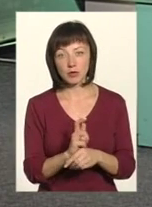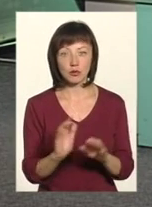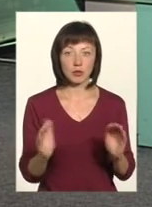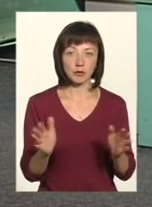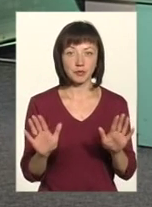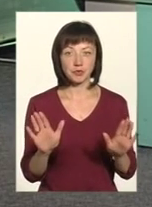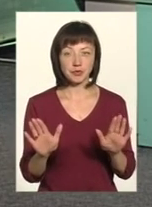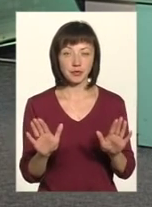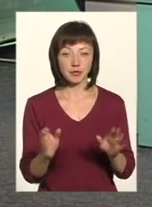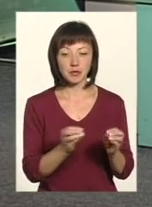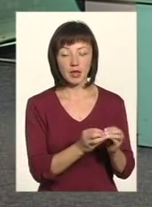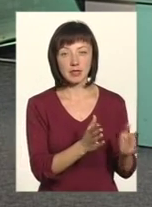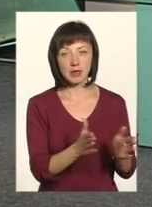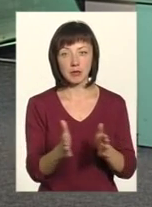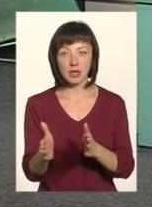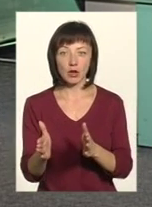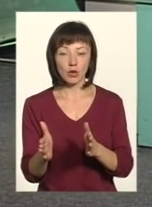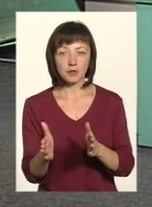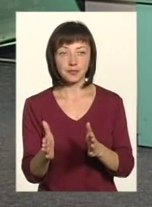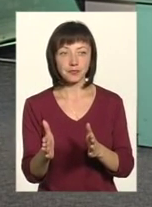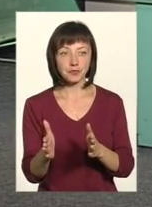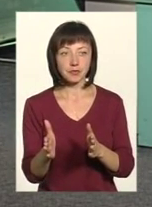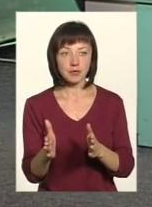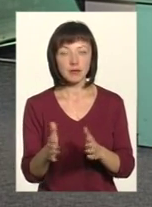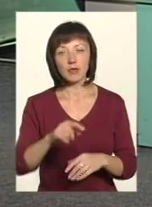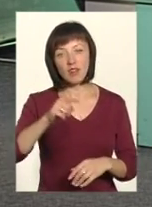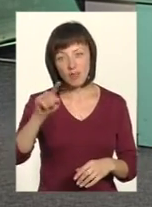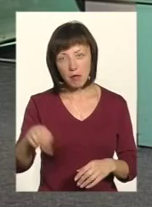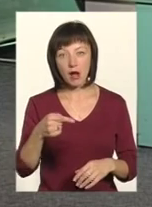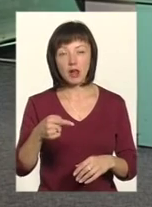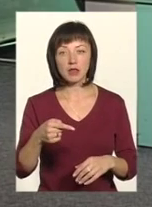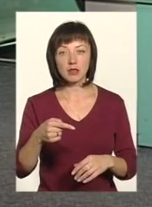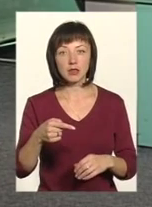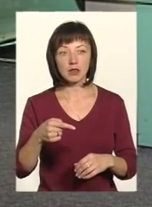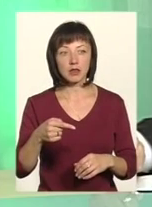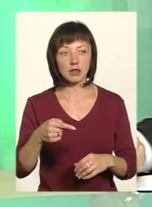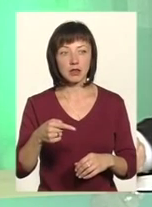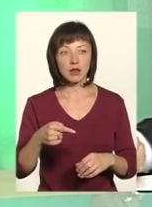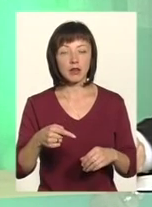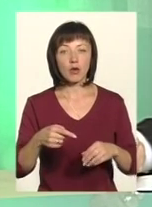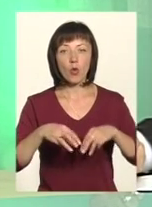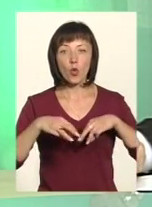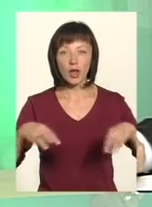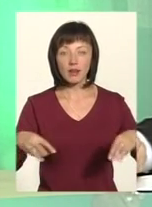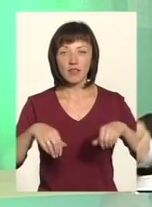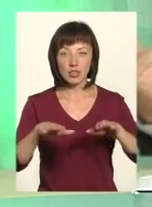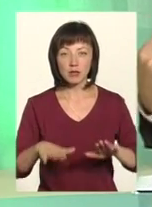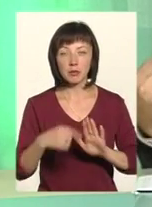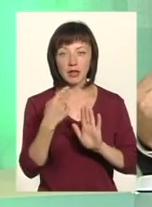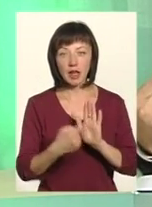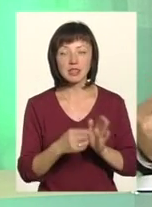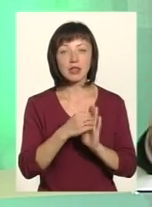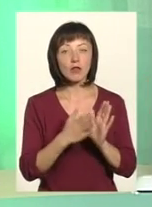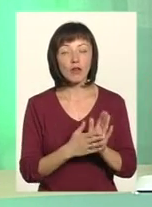знаєте, стабільно і об'єктивно оцінювати ситуацію і вимагати уряда вирішувати ті питання, які були задекларовані.